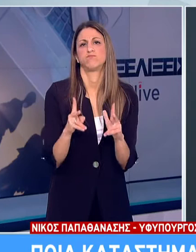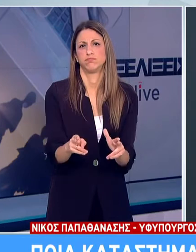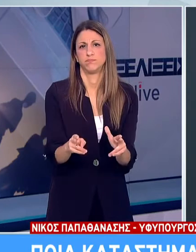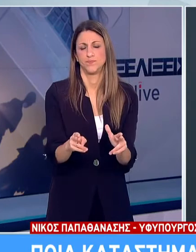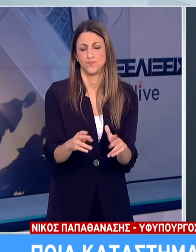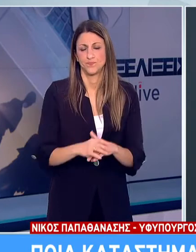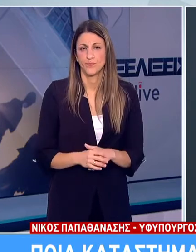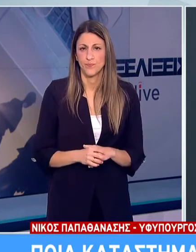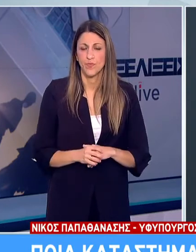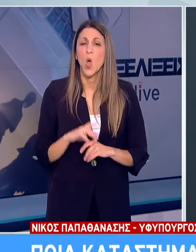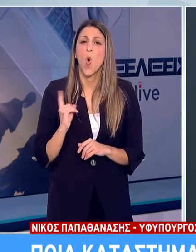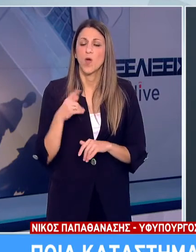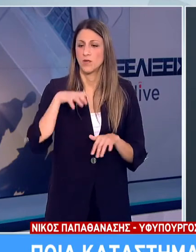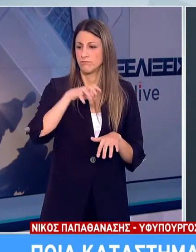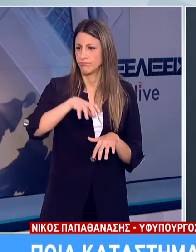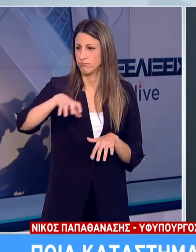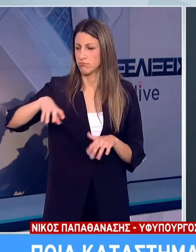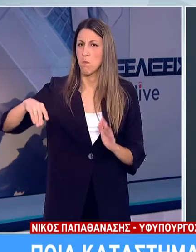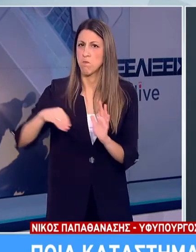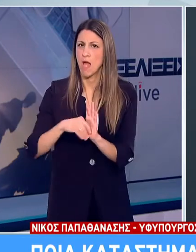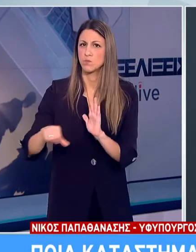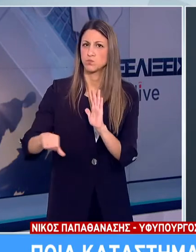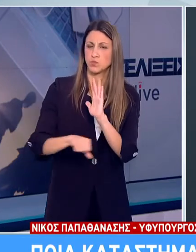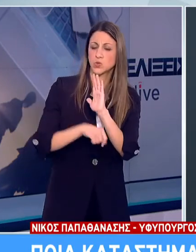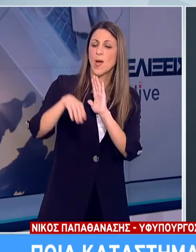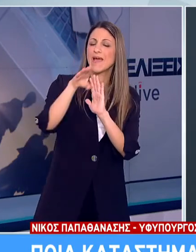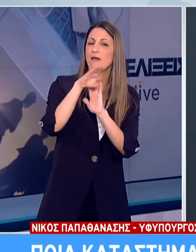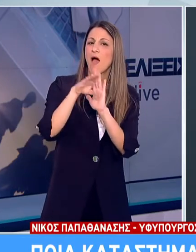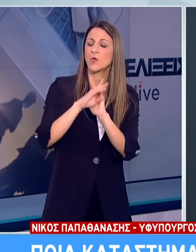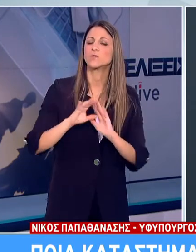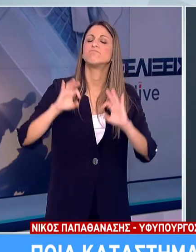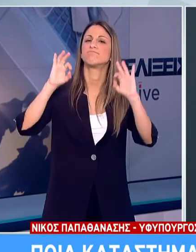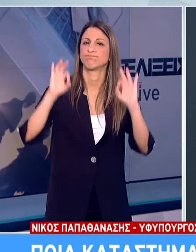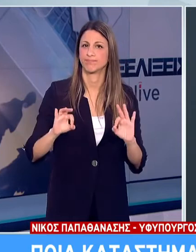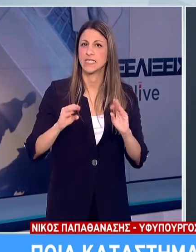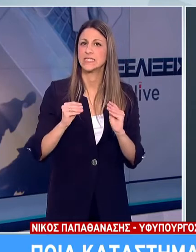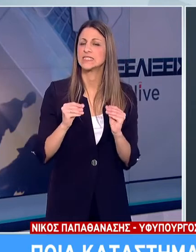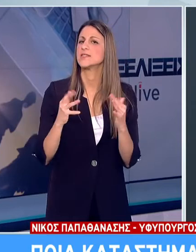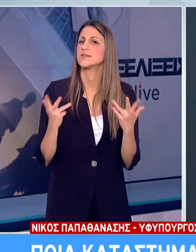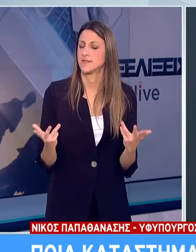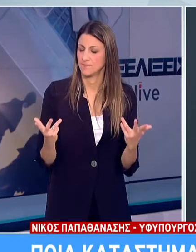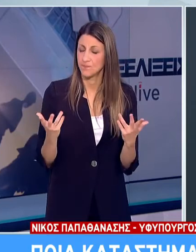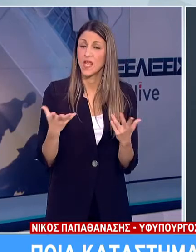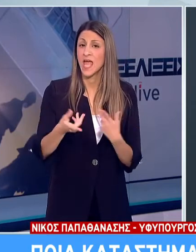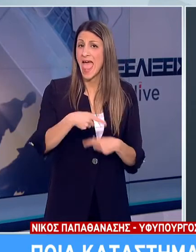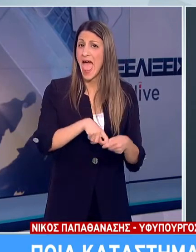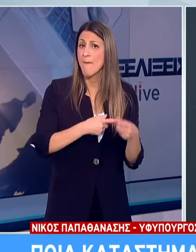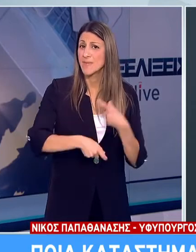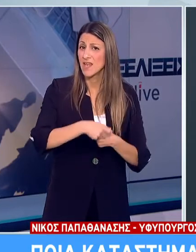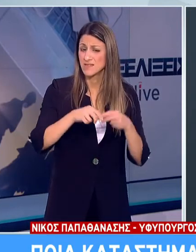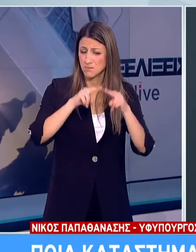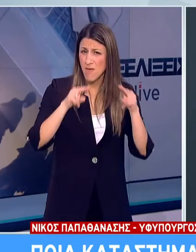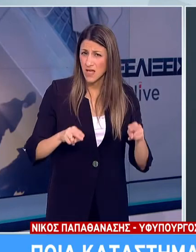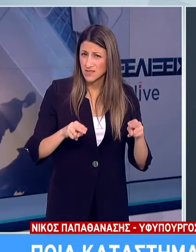Όλοι οι οικονομικοί φορείς επαναλειτουργούν με συγκεκριμένους κανόνες λειτουργίας που έχουν ως εξής. Για τις επιχειρήσεις λιανικού